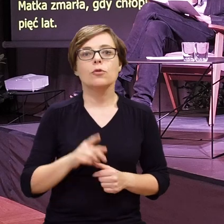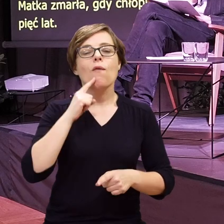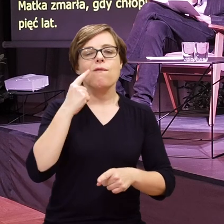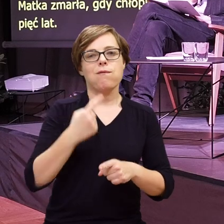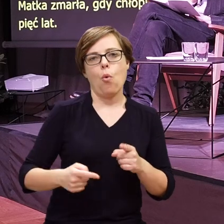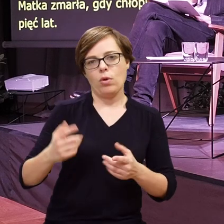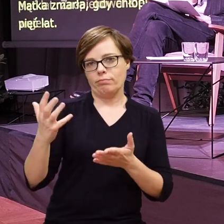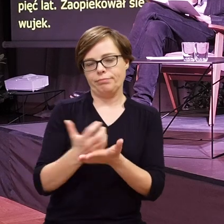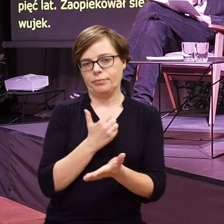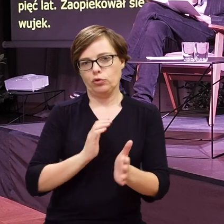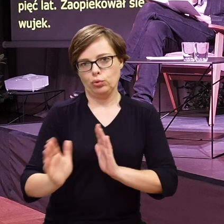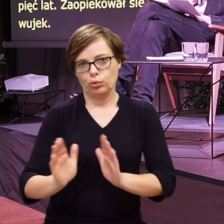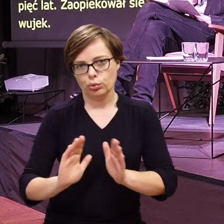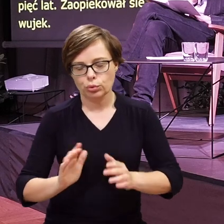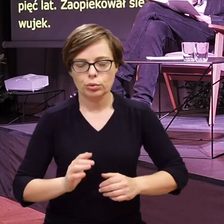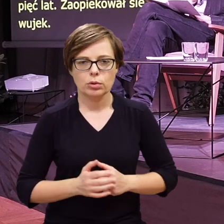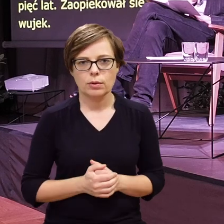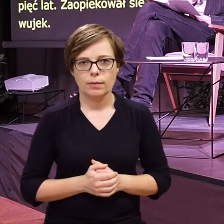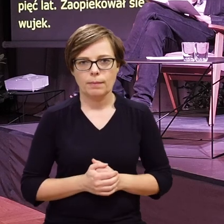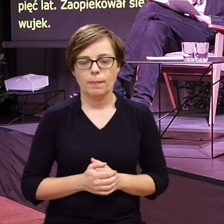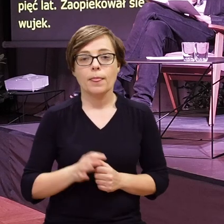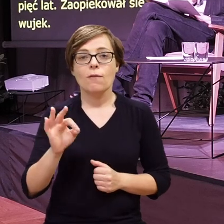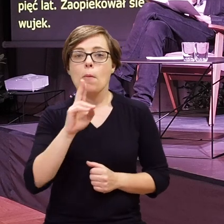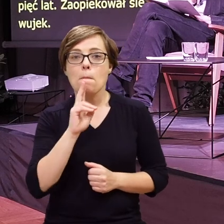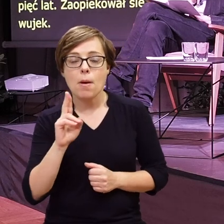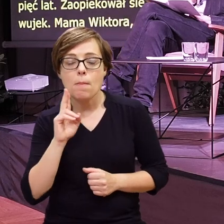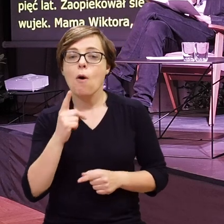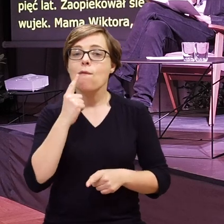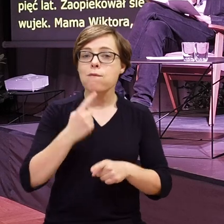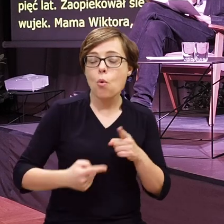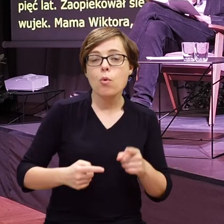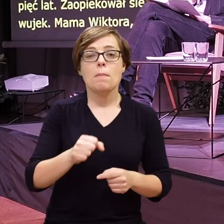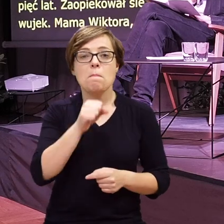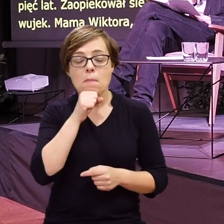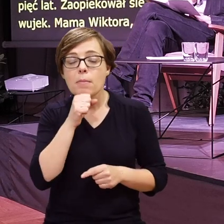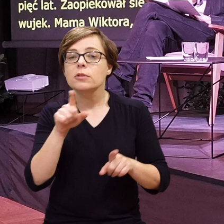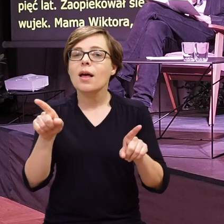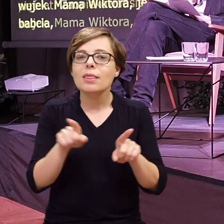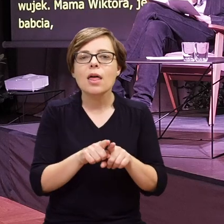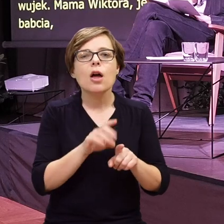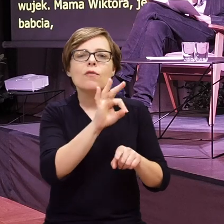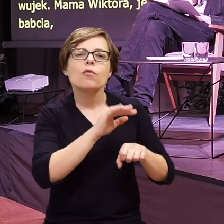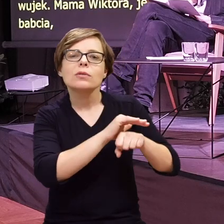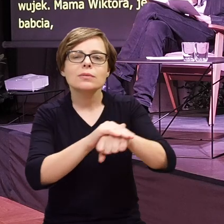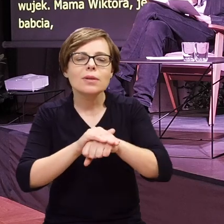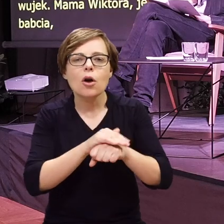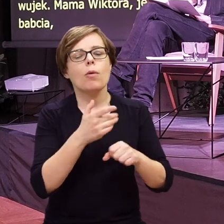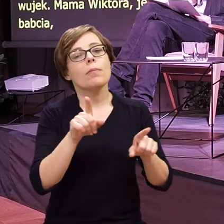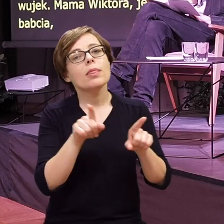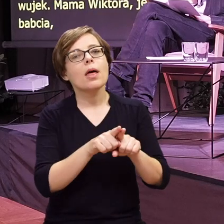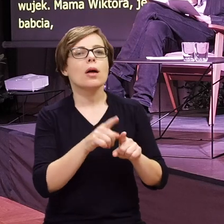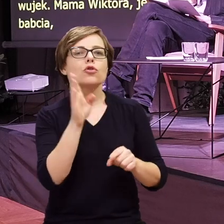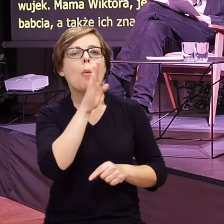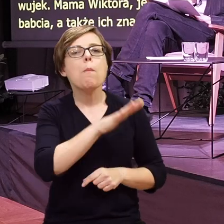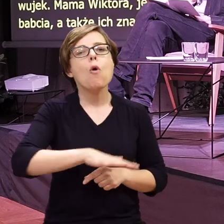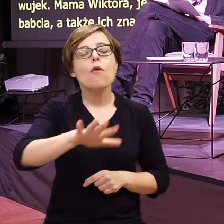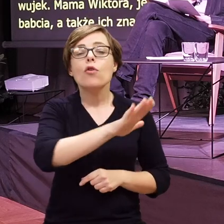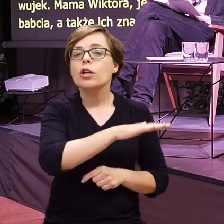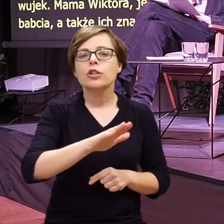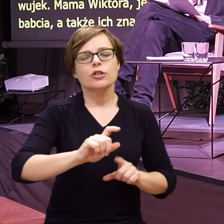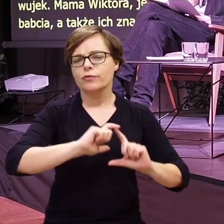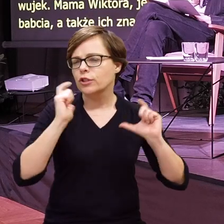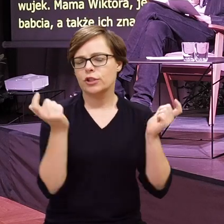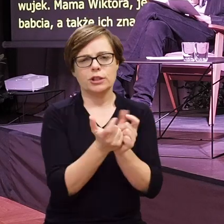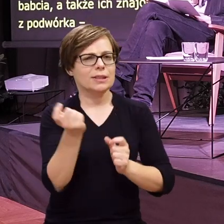Zaopiekował się nim wujek. Mama Wiktora, jego wujek i babcia, a także ich znajomi i dzieci z podwórka,